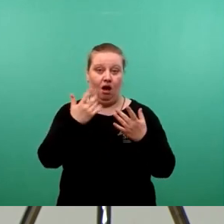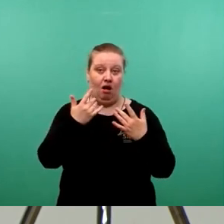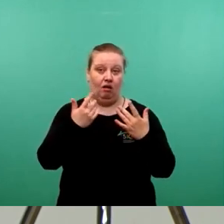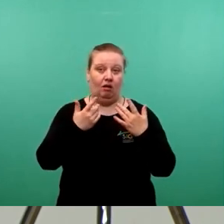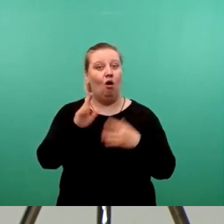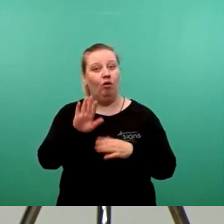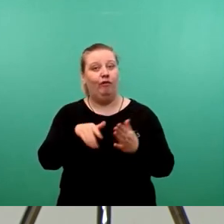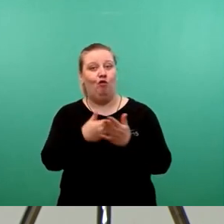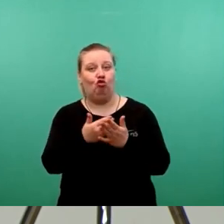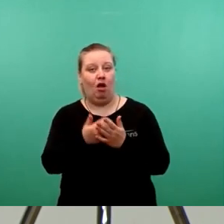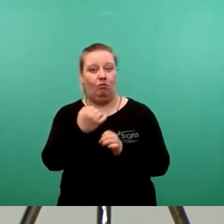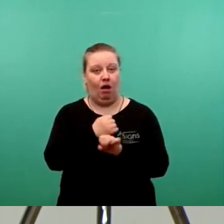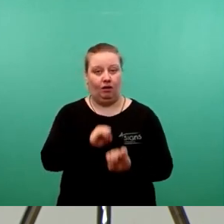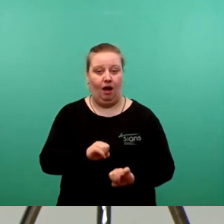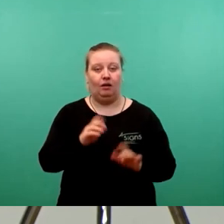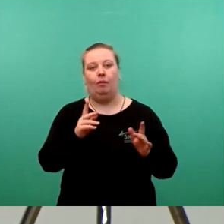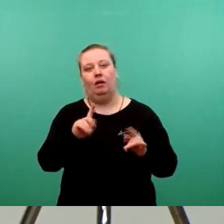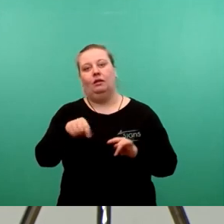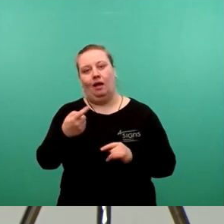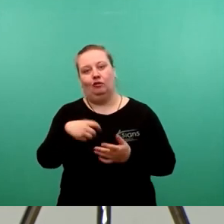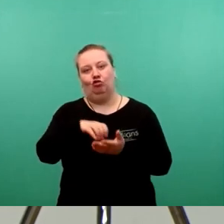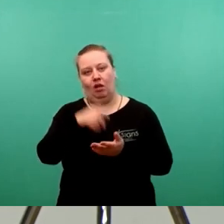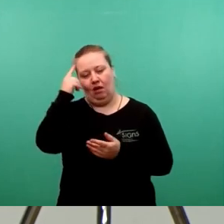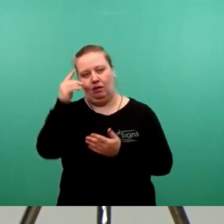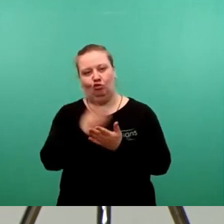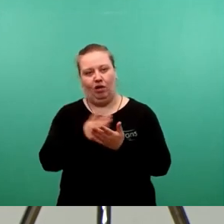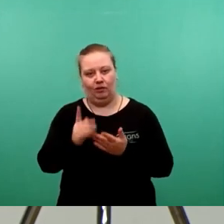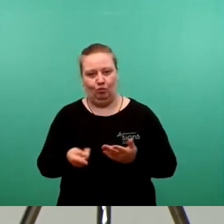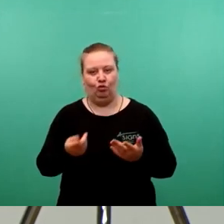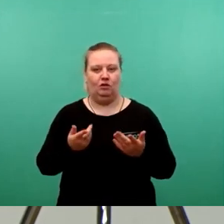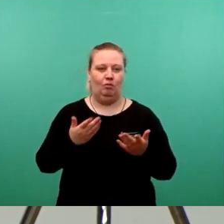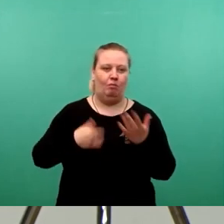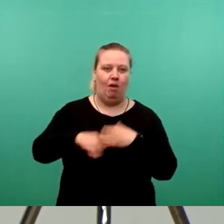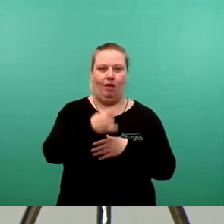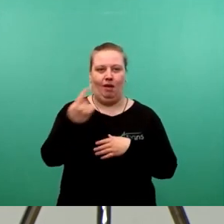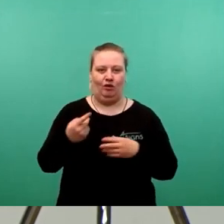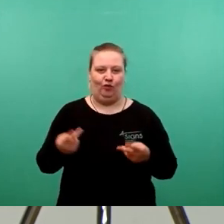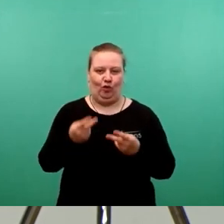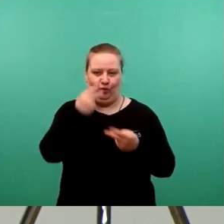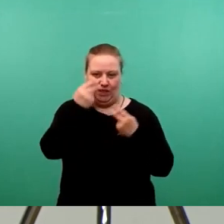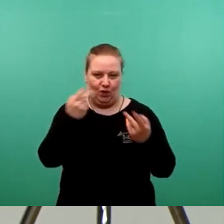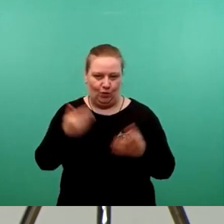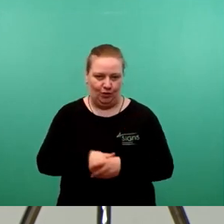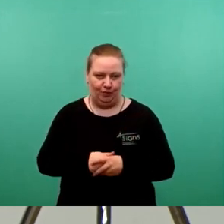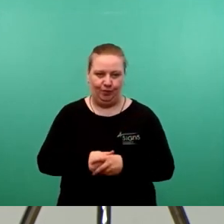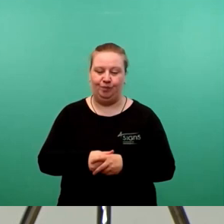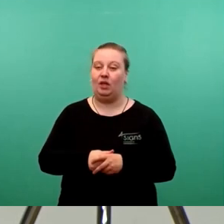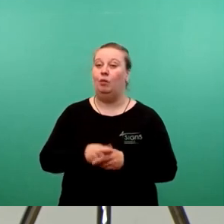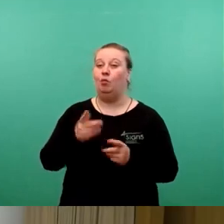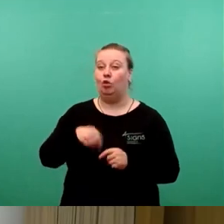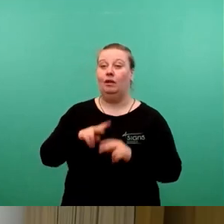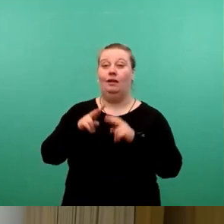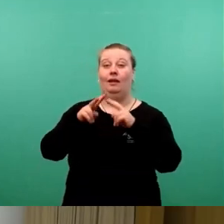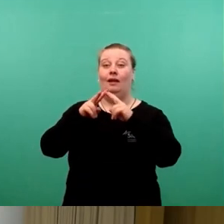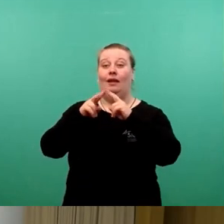Vorschlag zu unterbreiten, der aber wiederum durch den Stadtrat bestätigt werden muss, dann in eine Mehrjahresfahrung zu gehen. Also ich kann Ihnen zumindest die Rechercheleistung schon